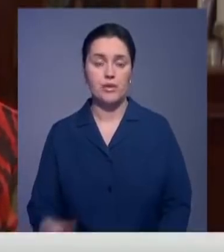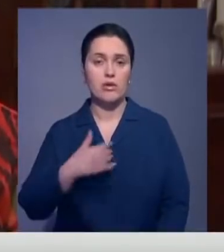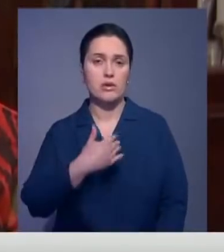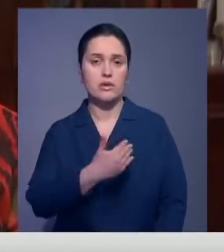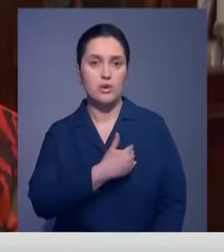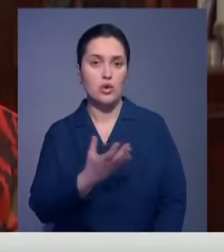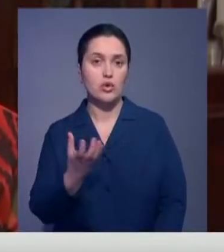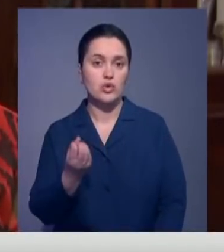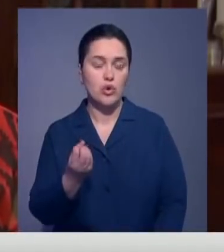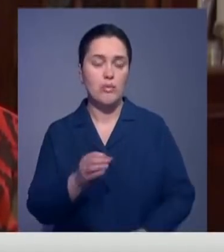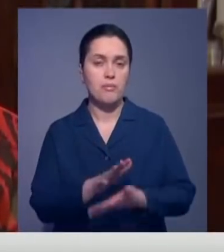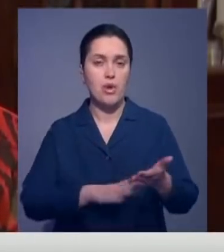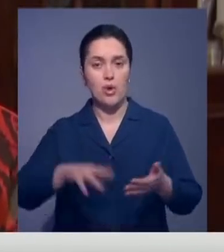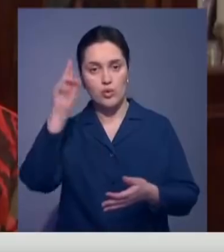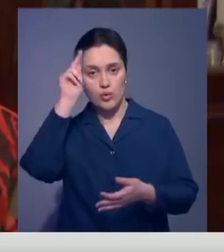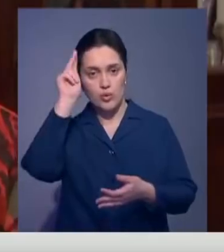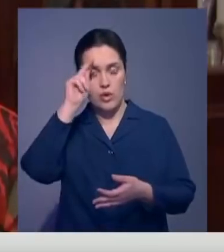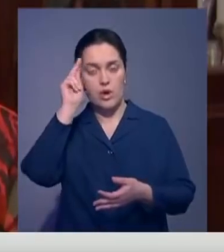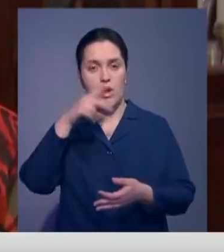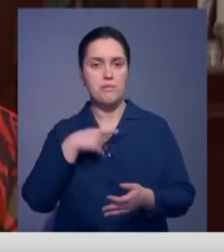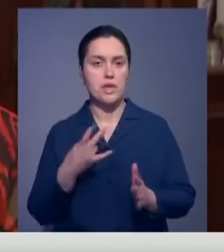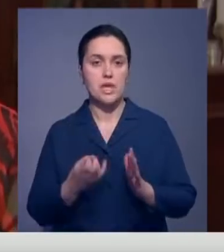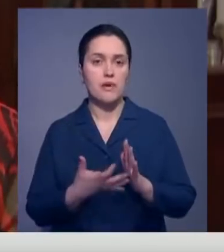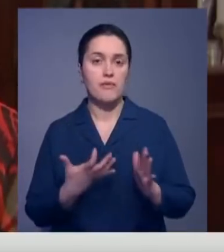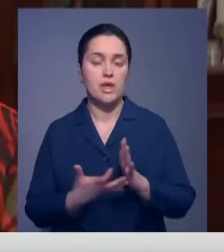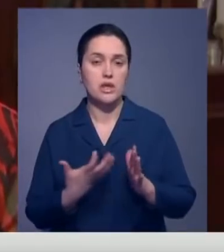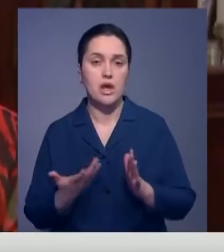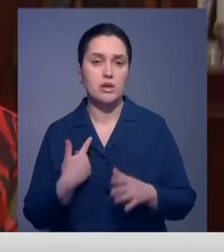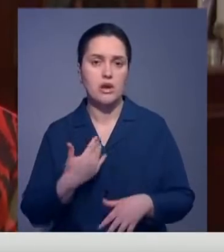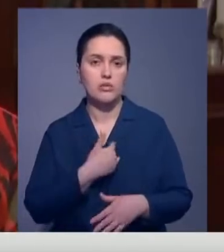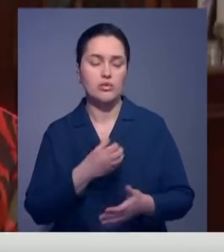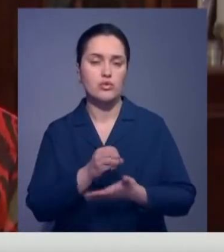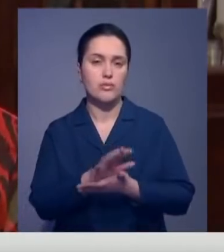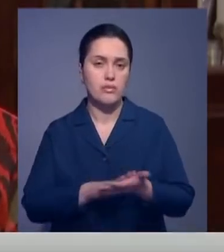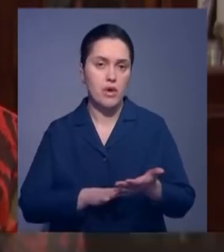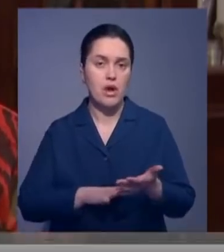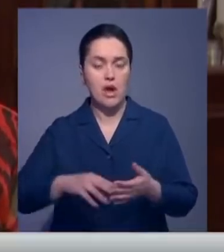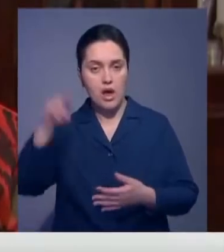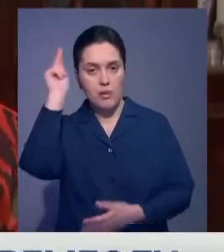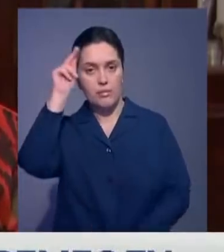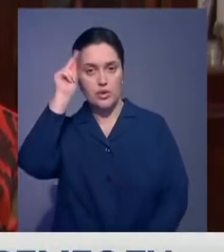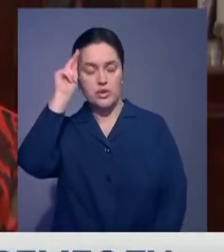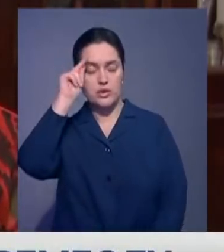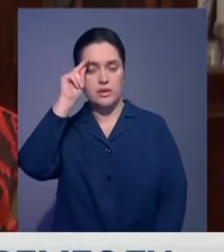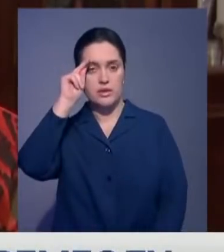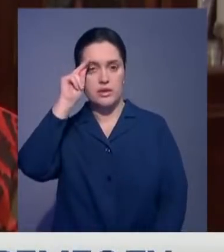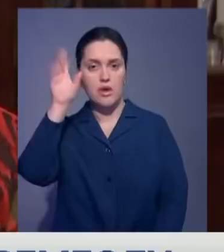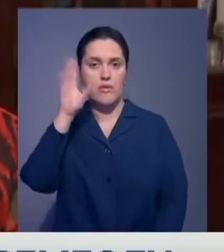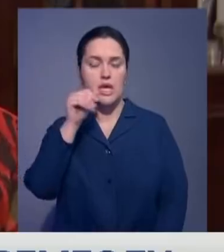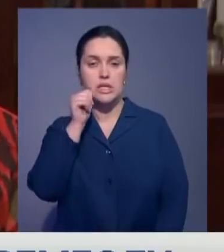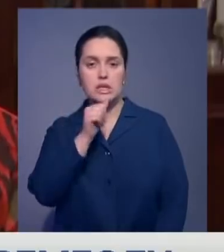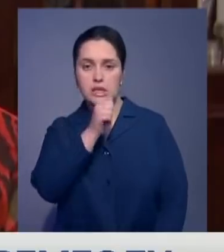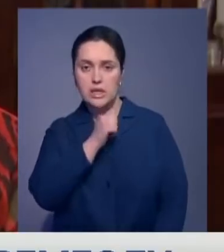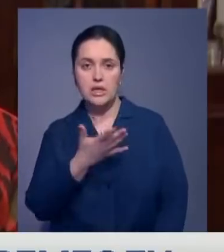продолжающий курс закончить, потому что мне это как бы не хватало. Я хотела дальше и дальше обучаться. Все секреты,